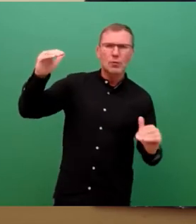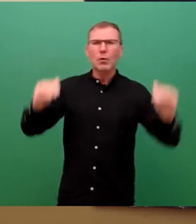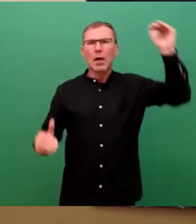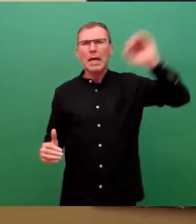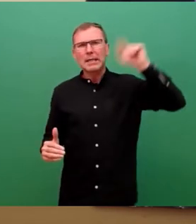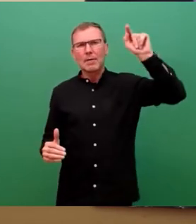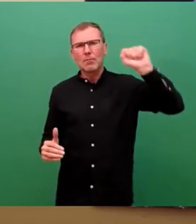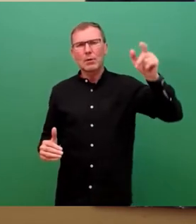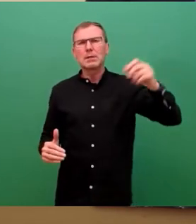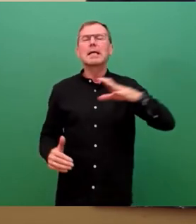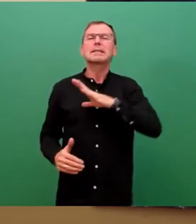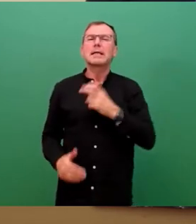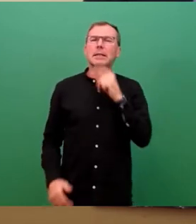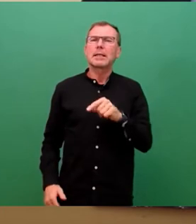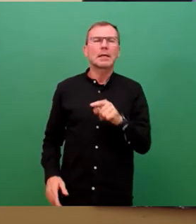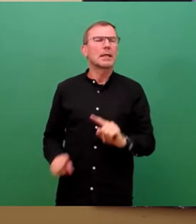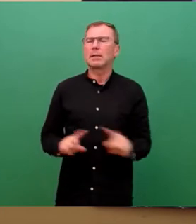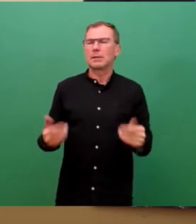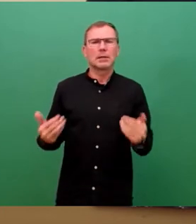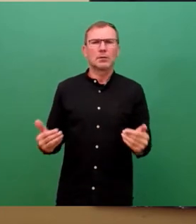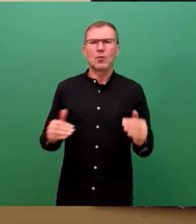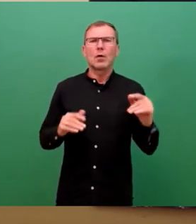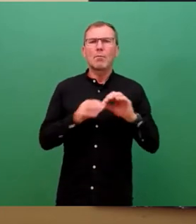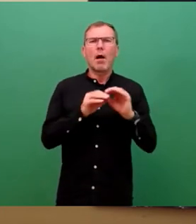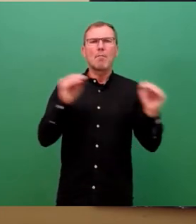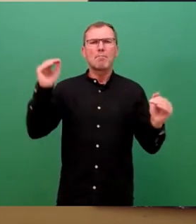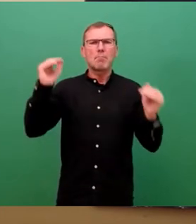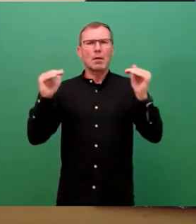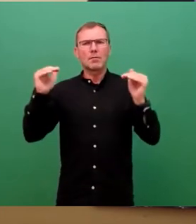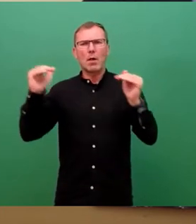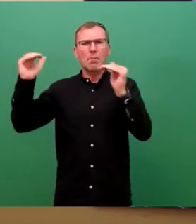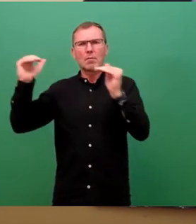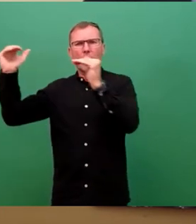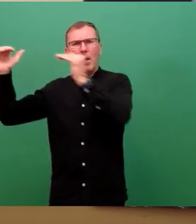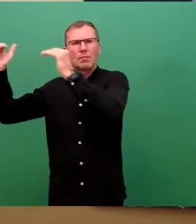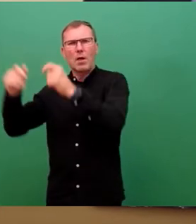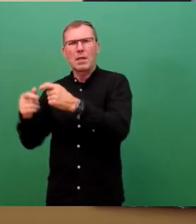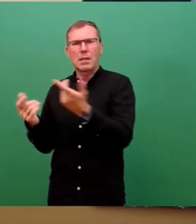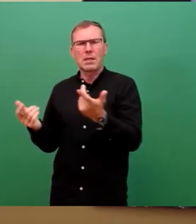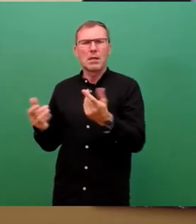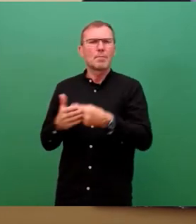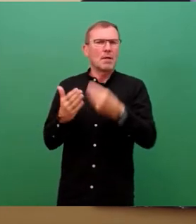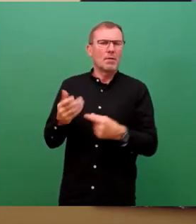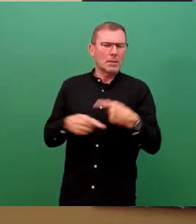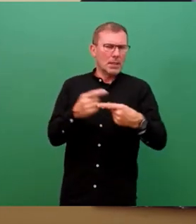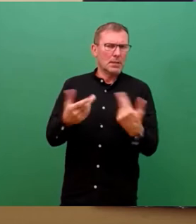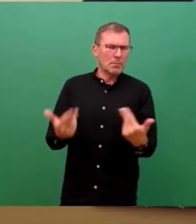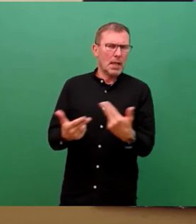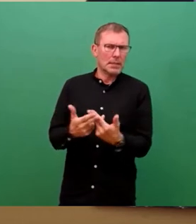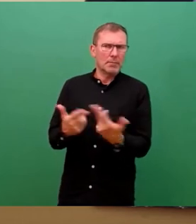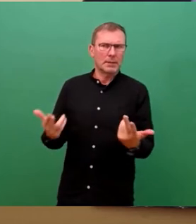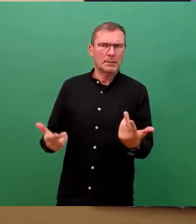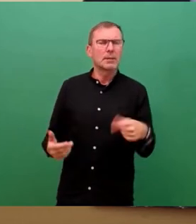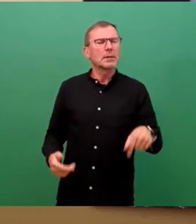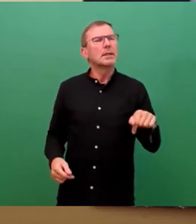Sachsenenergie nicht passiert oder nicht mehr passiert. Insoweit sind wir da jetzt